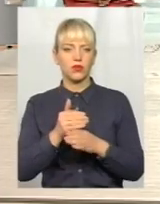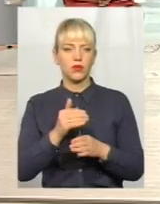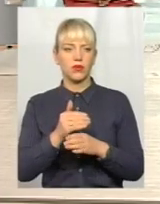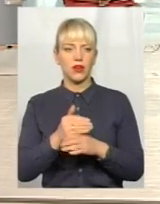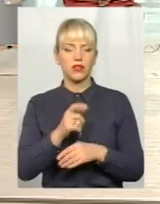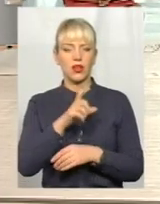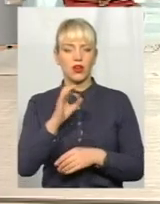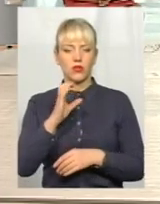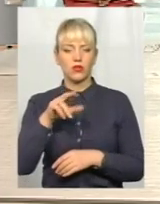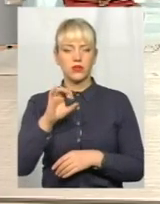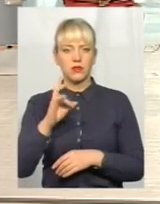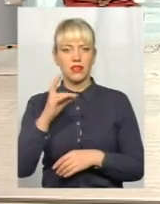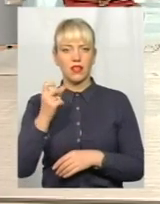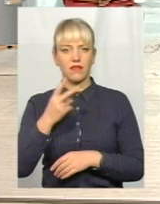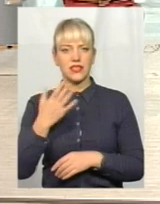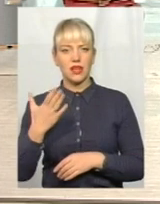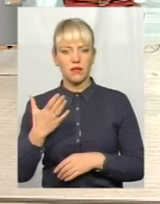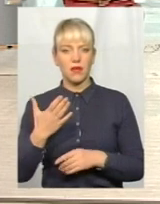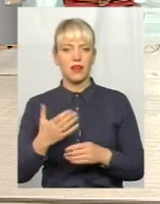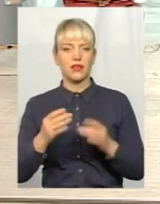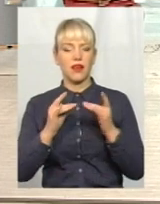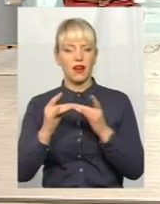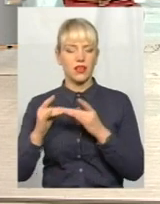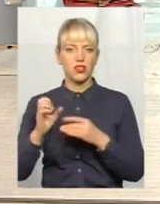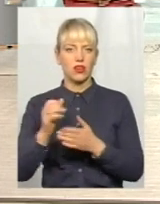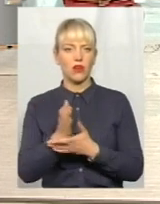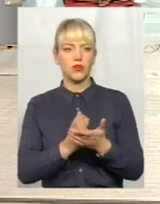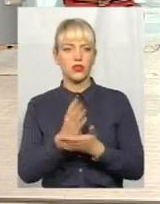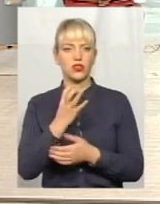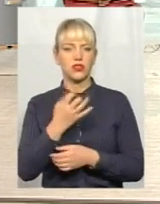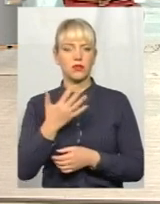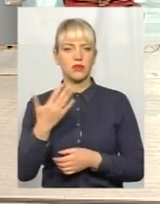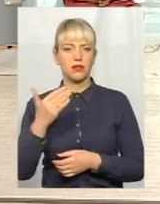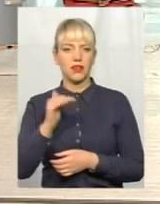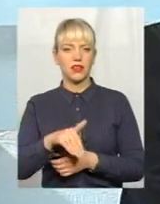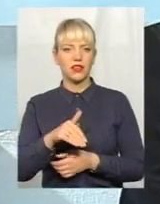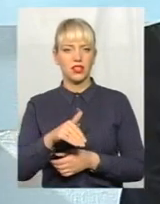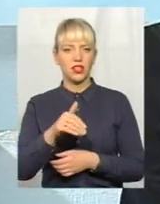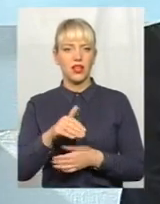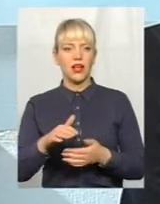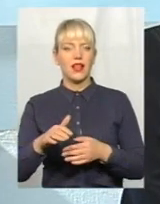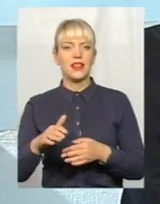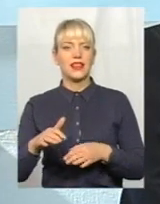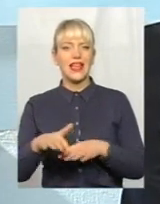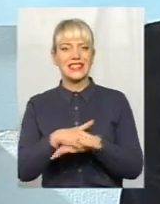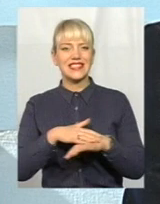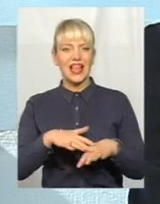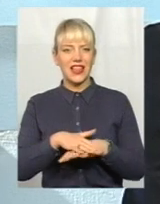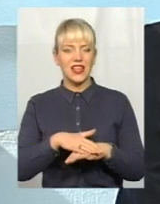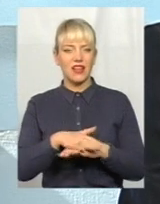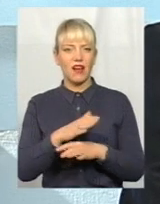От хоспіс на 25 ліжок, а обслуговують 450 тисяч населення Варшави. Тобто,